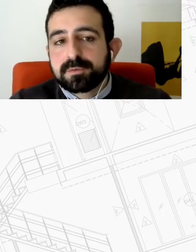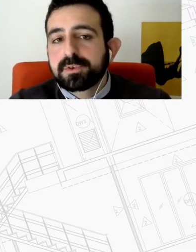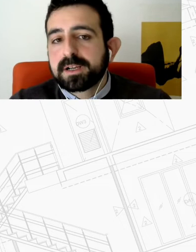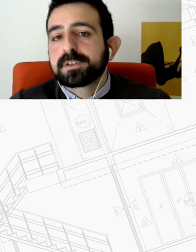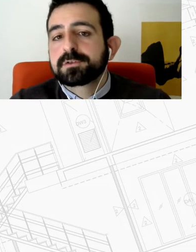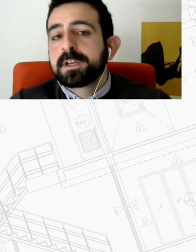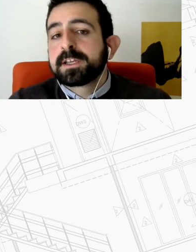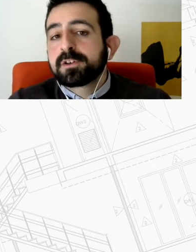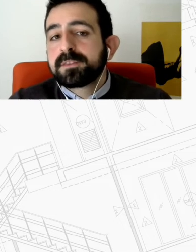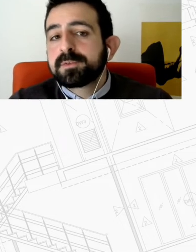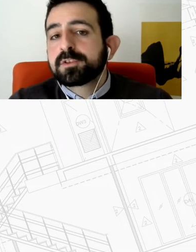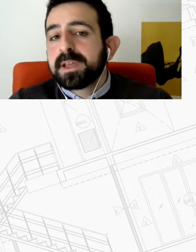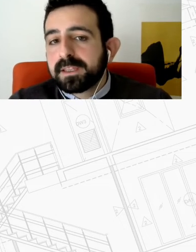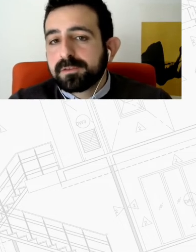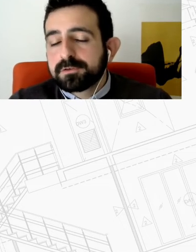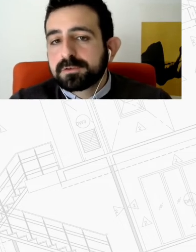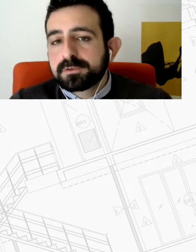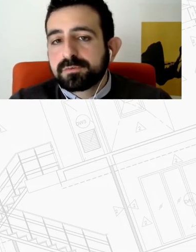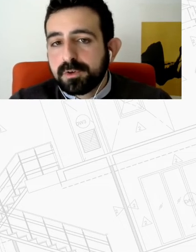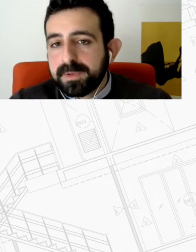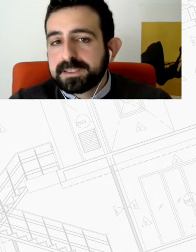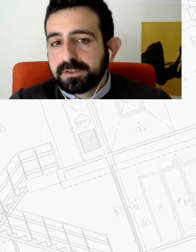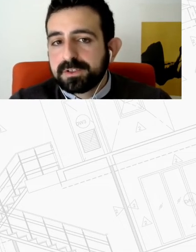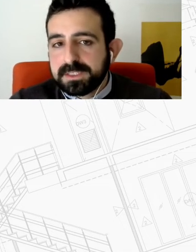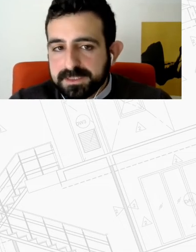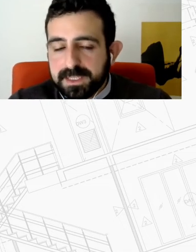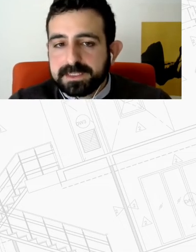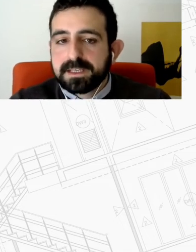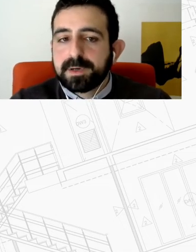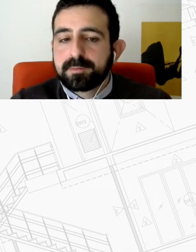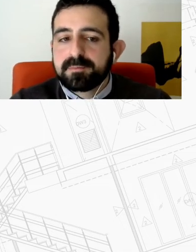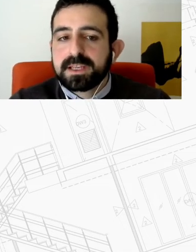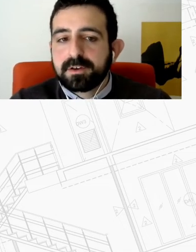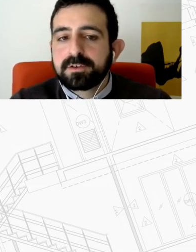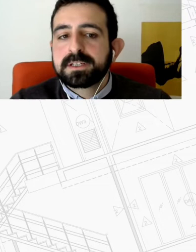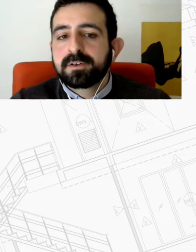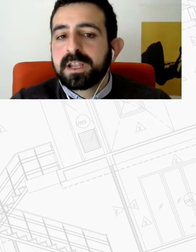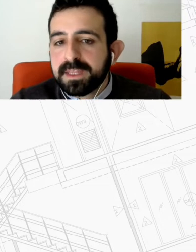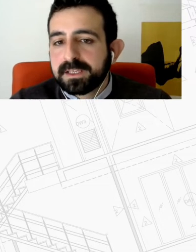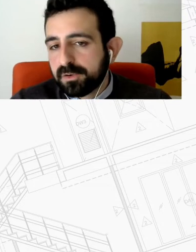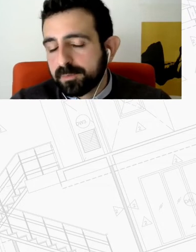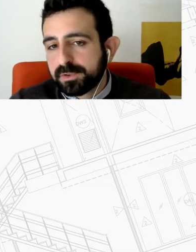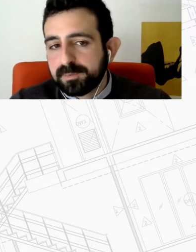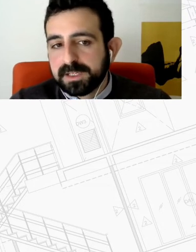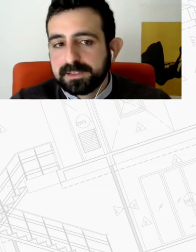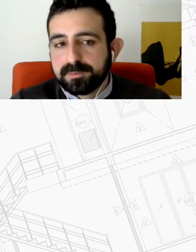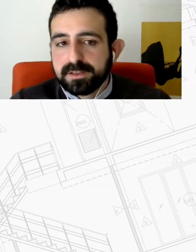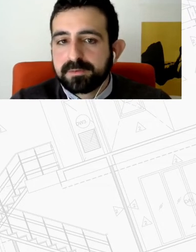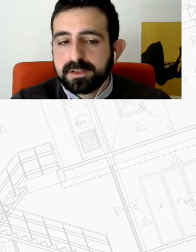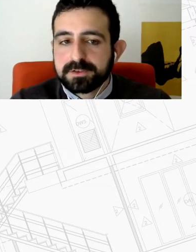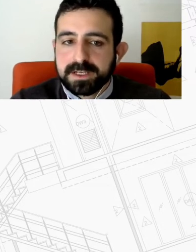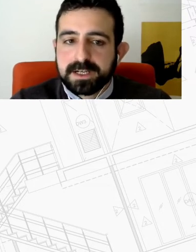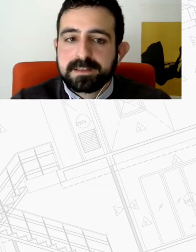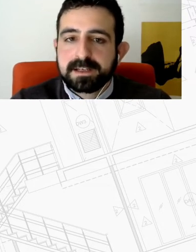ενός στεγαστικού προγράμματος τώρα να δούμε το μέγεθος του τομέα της κοινωνικής στέγης για να πάρουμε μια εικόνα η Ολλανδία είναι η χώρα που έχει το μεγαλύτερο